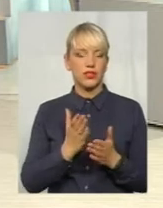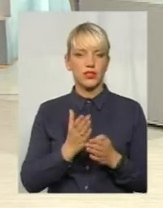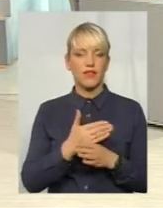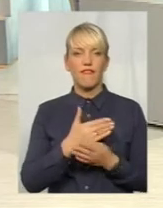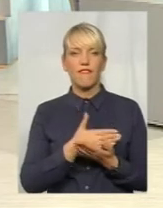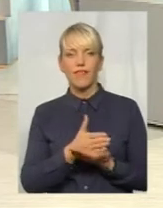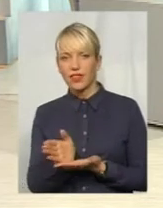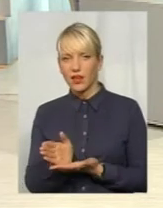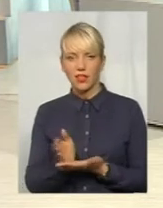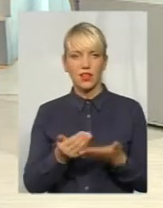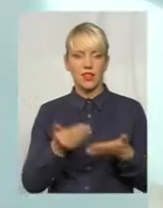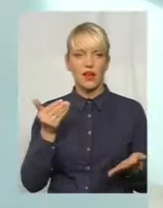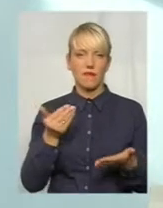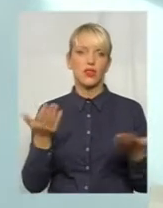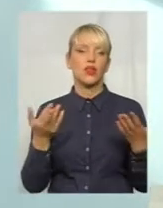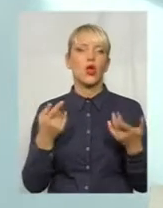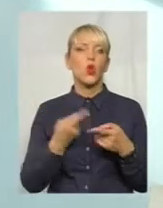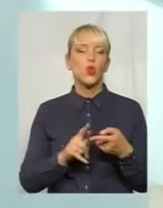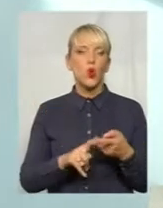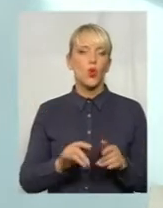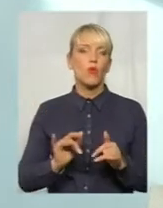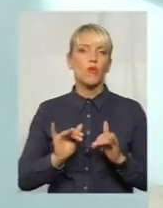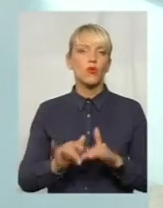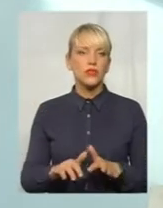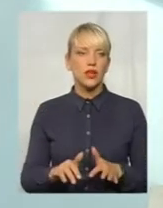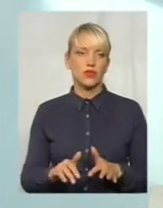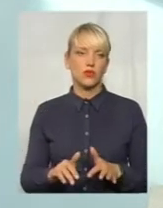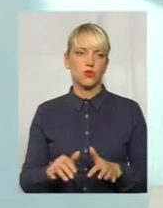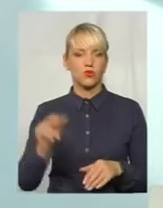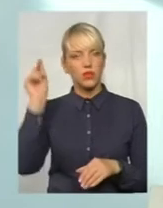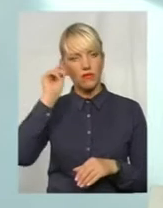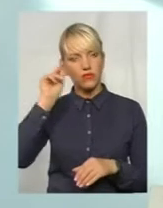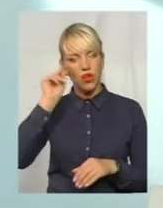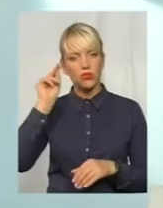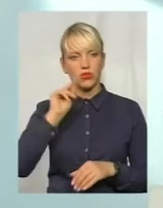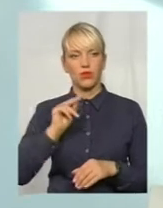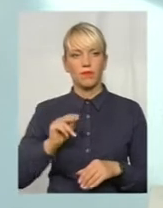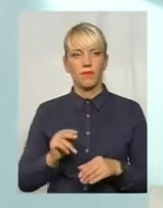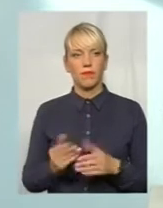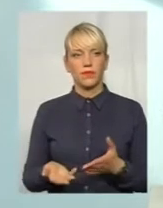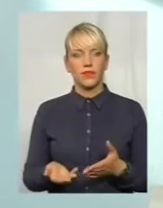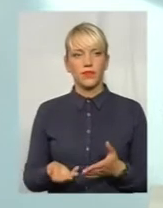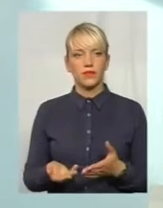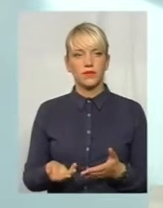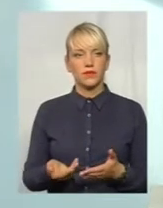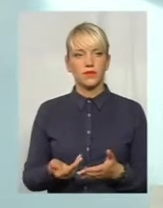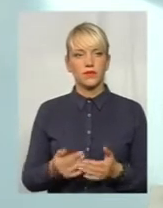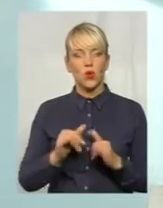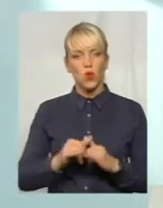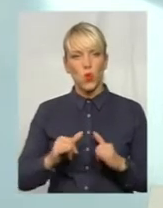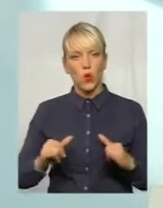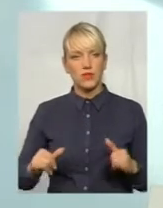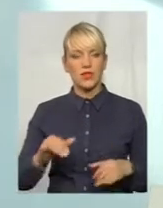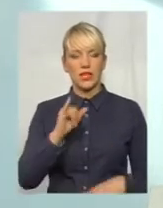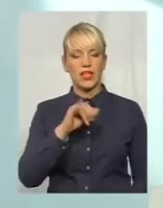того процесу навчального, і того процесу розвитку